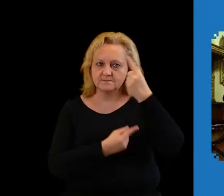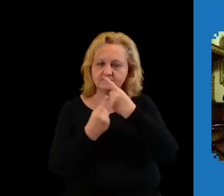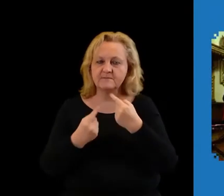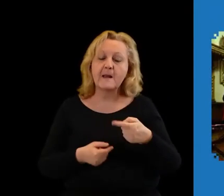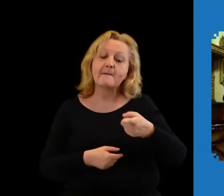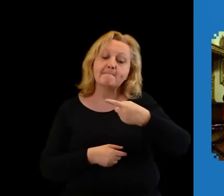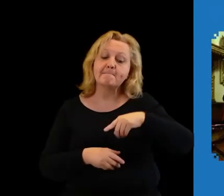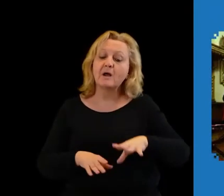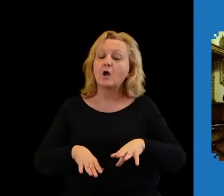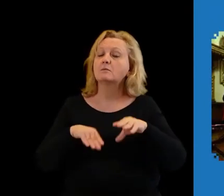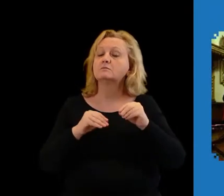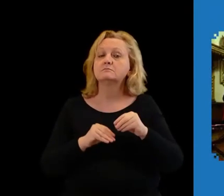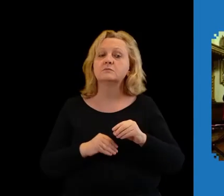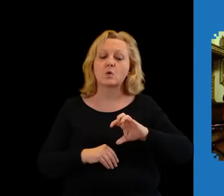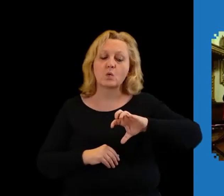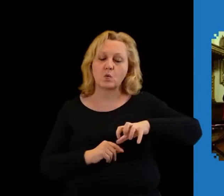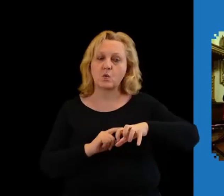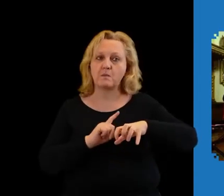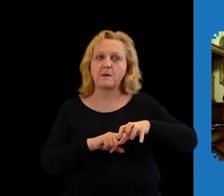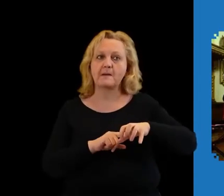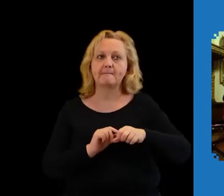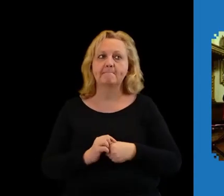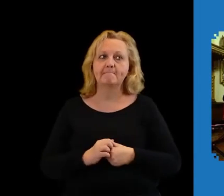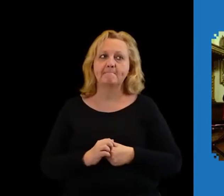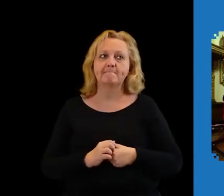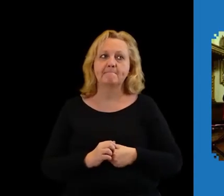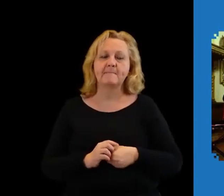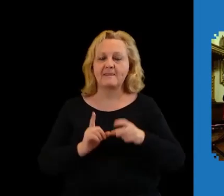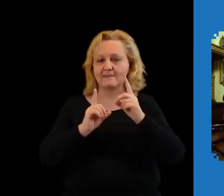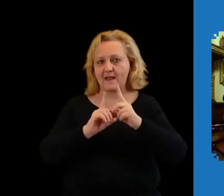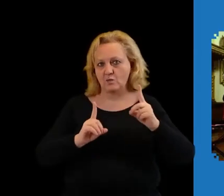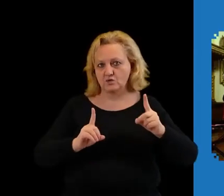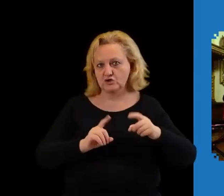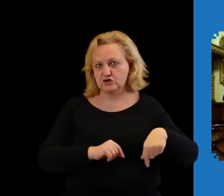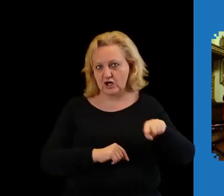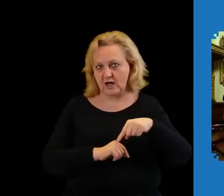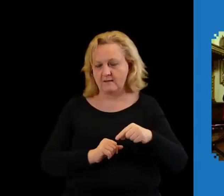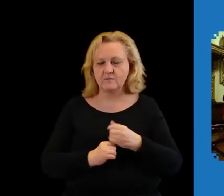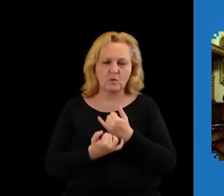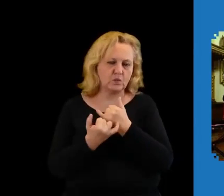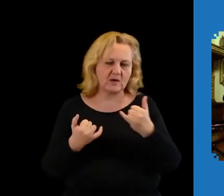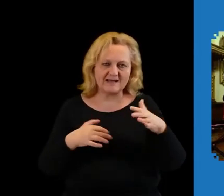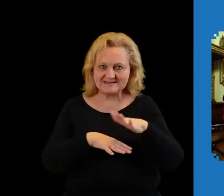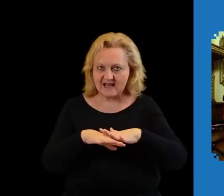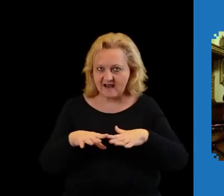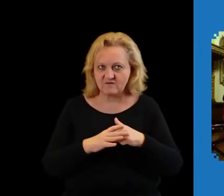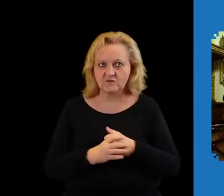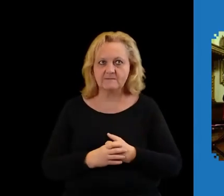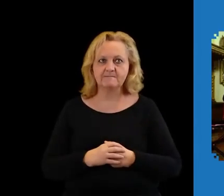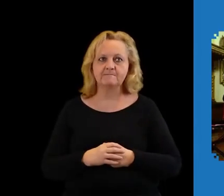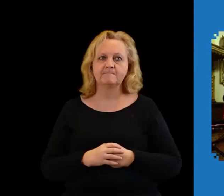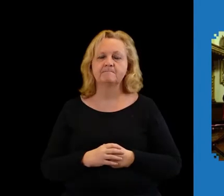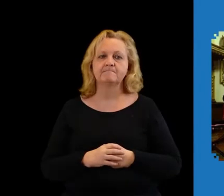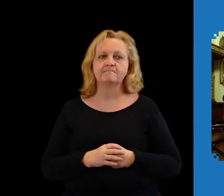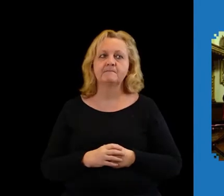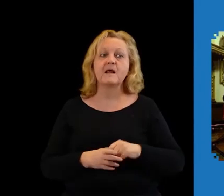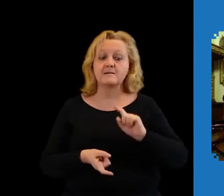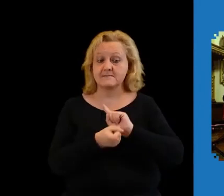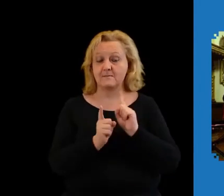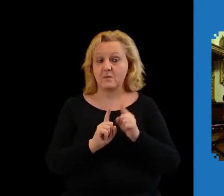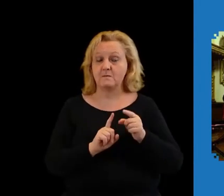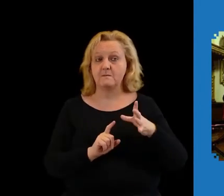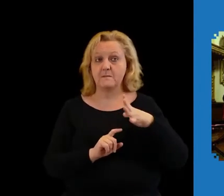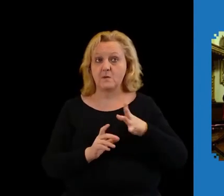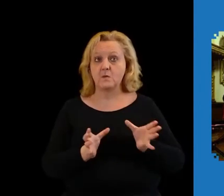Rozpoczęliśmy jako grupa nauczycieli, nauczycieli różnych zawodów. Spotkaliśmy